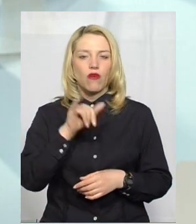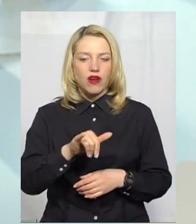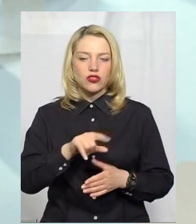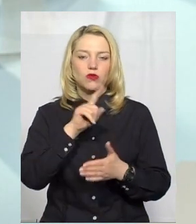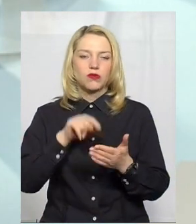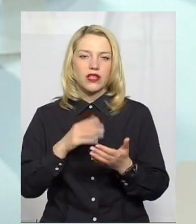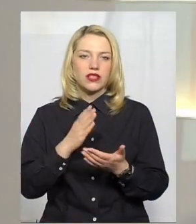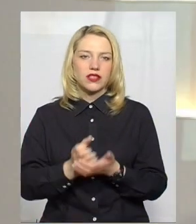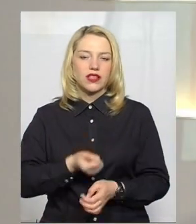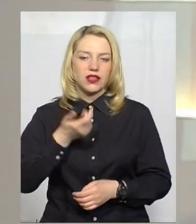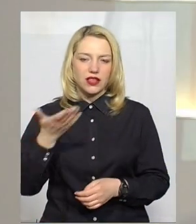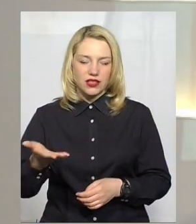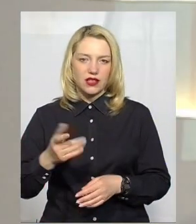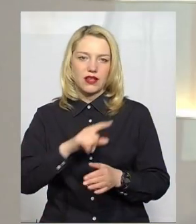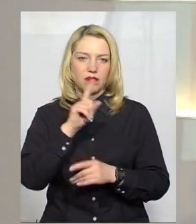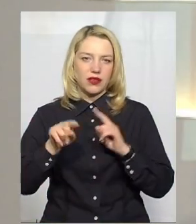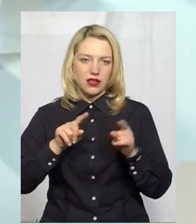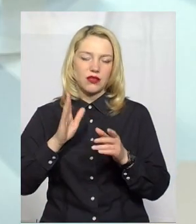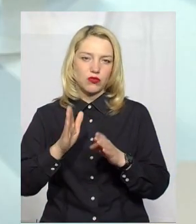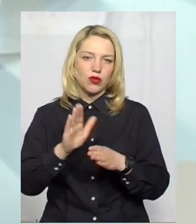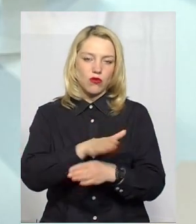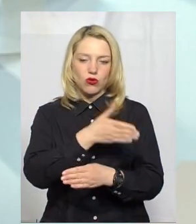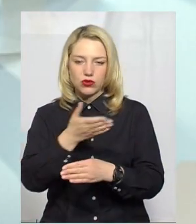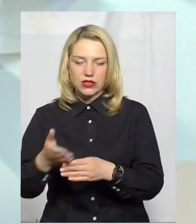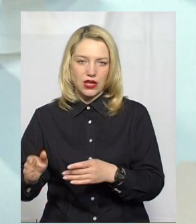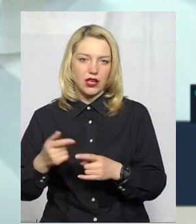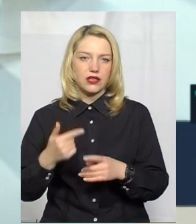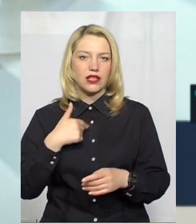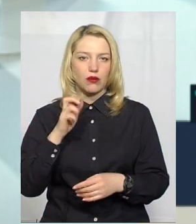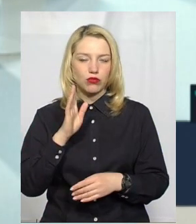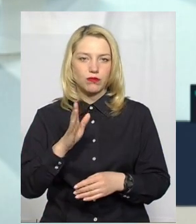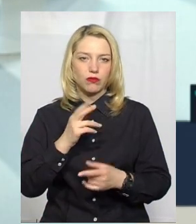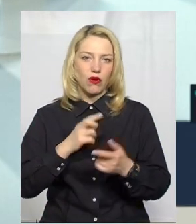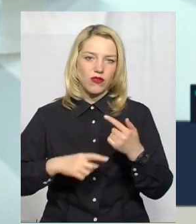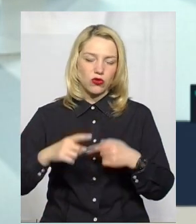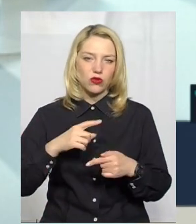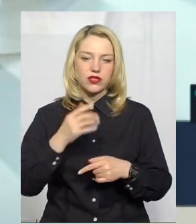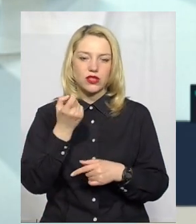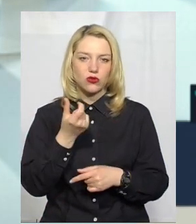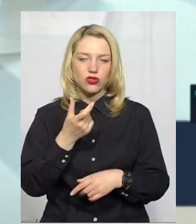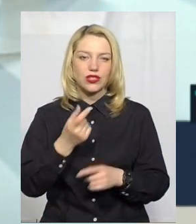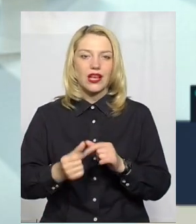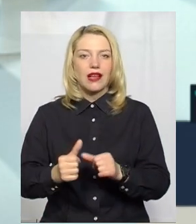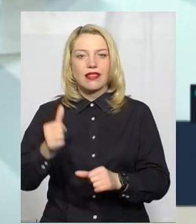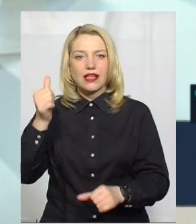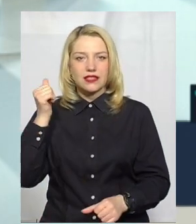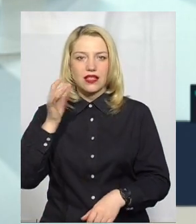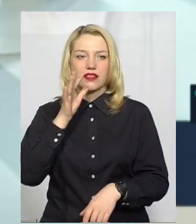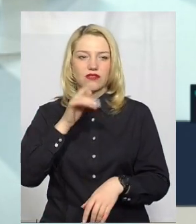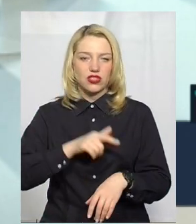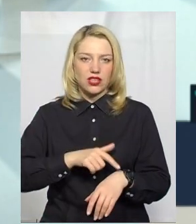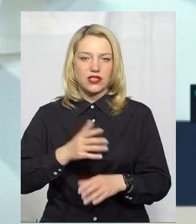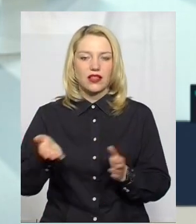питань, то ми будемо розділяти. Я би повернулася трішки назад у часі і давайте